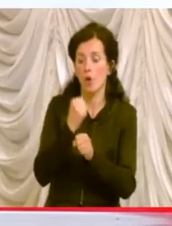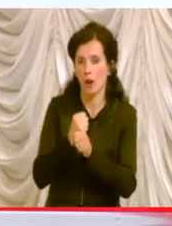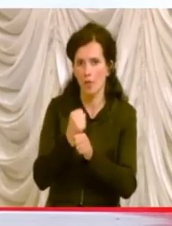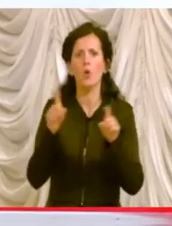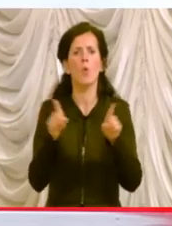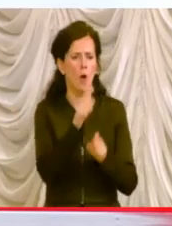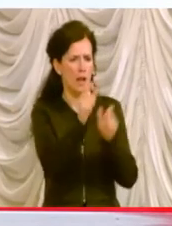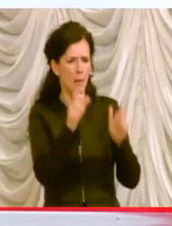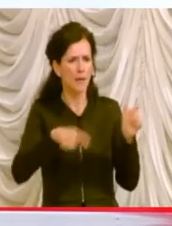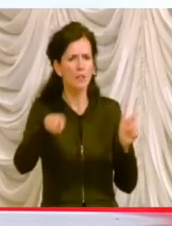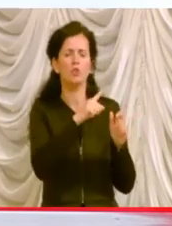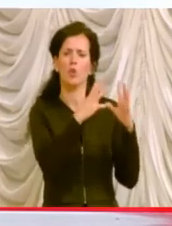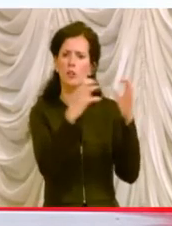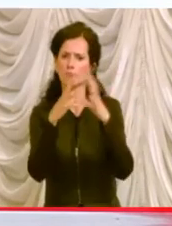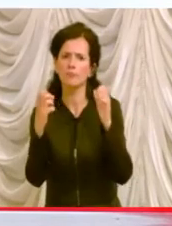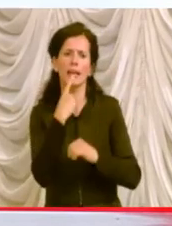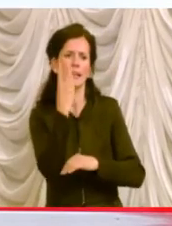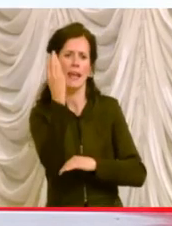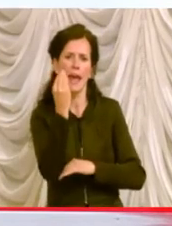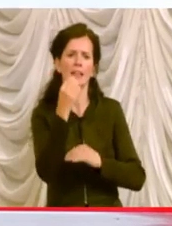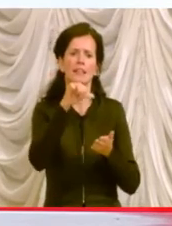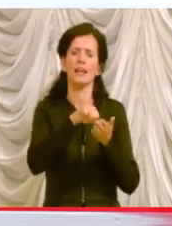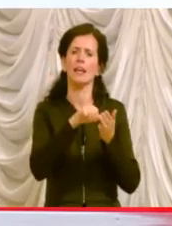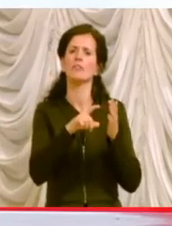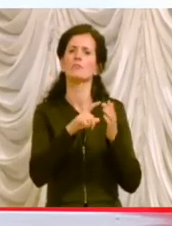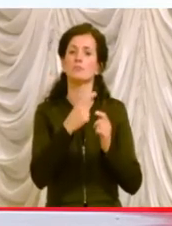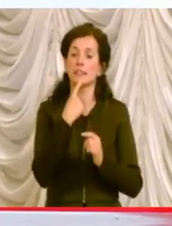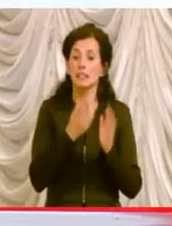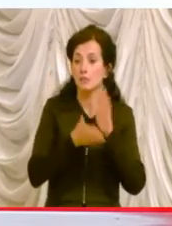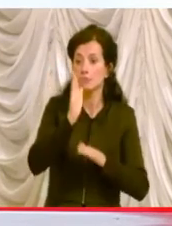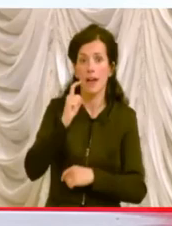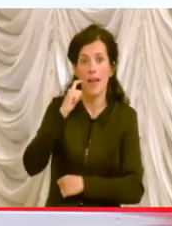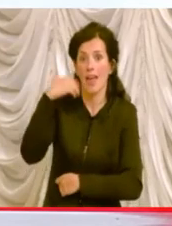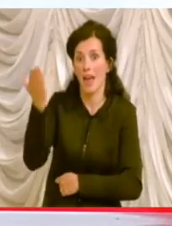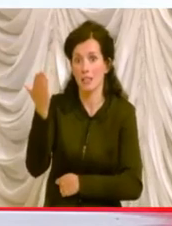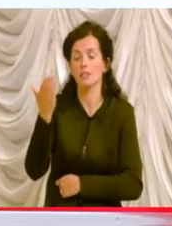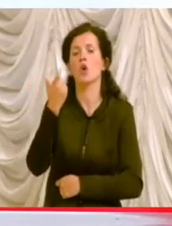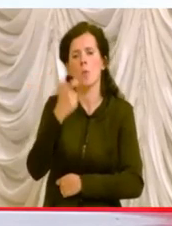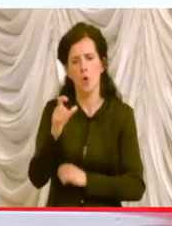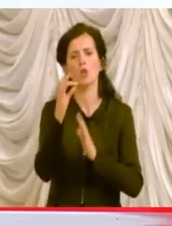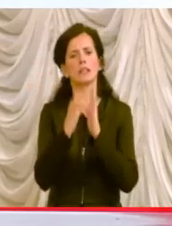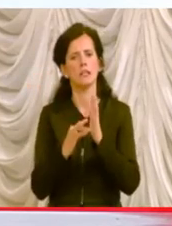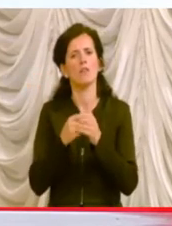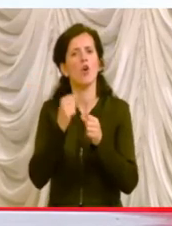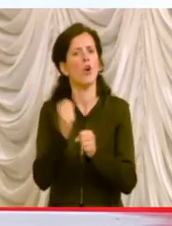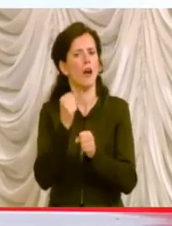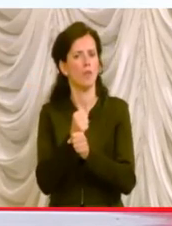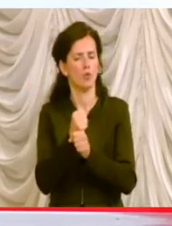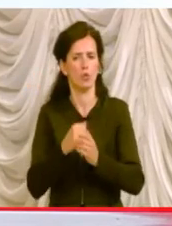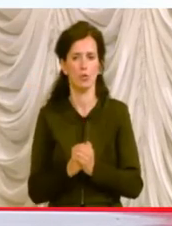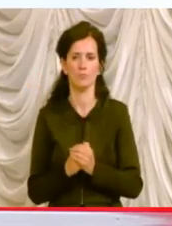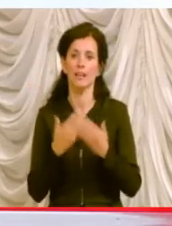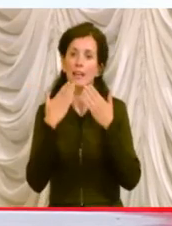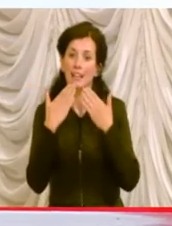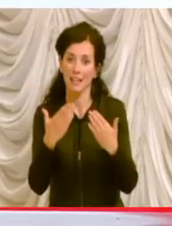imprensa, ovviamente a ventisette legale o secondaria in Italia che va all'estero per comprovate ragioni lavorative. Mi